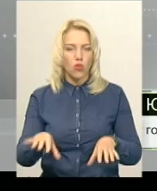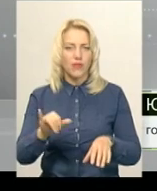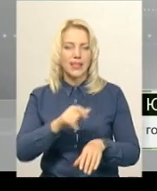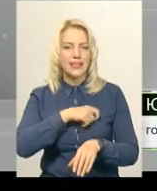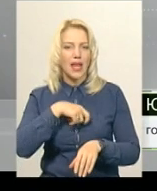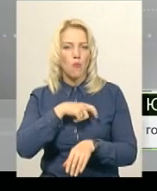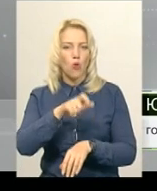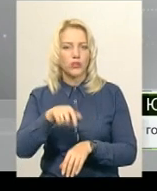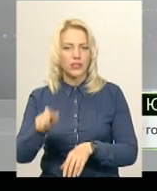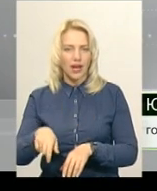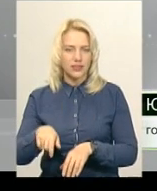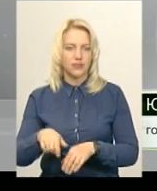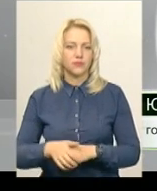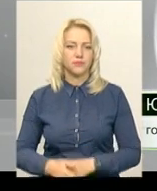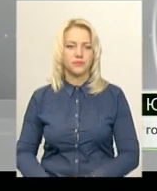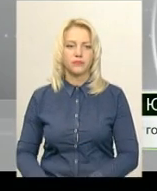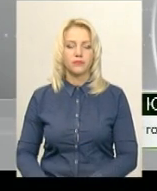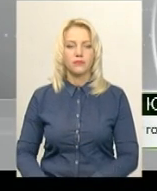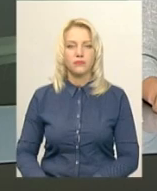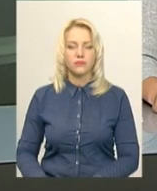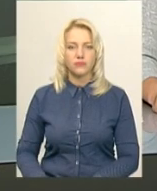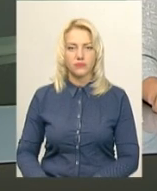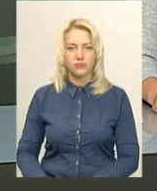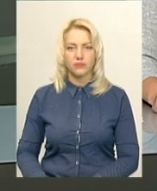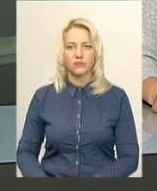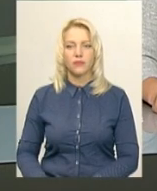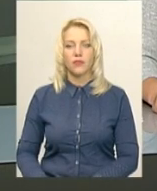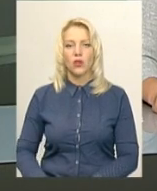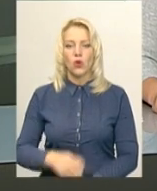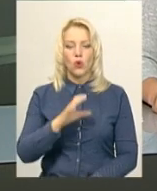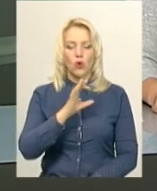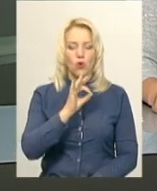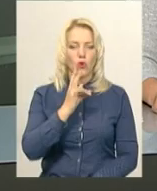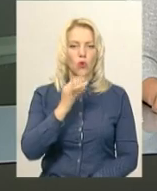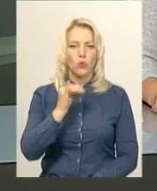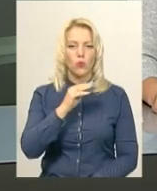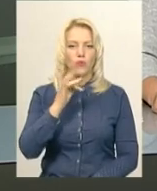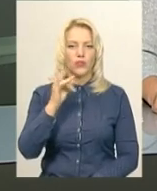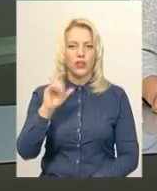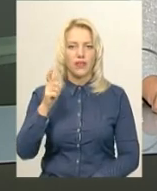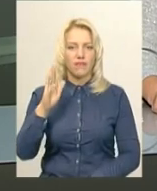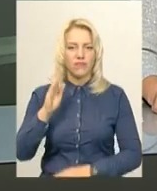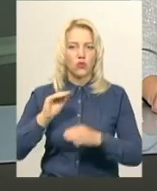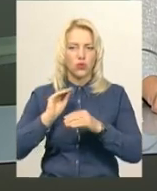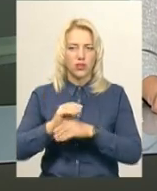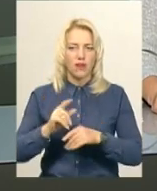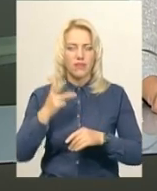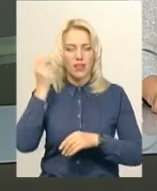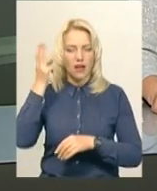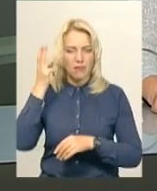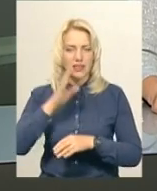сільської об'єднані теріальної громади. Юрій Ануфріїв додав, на Хмельниччині сформовані не усі